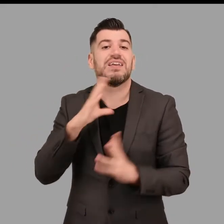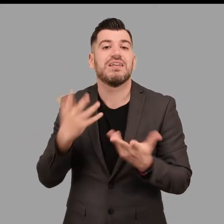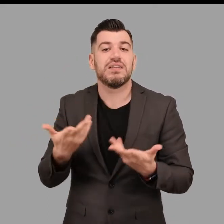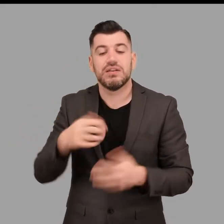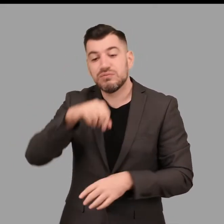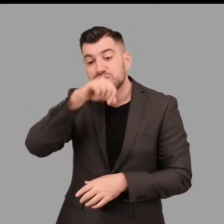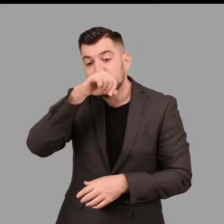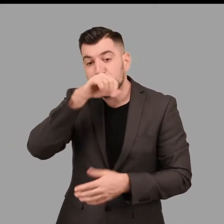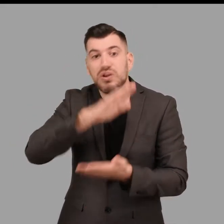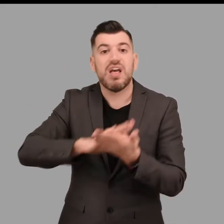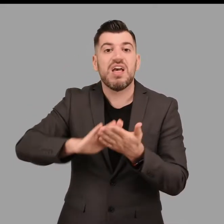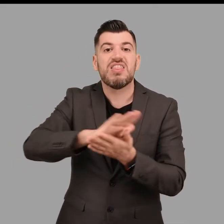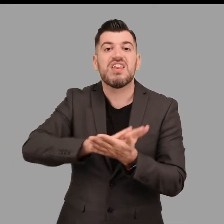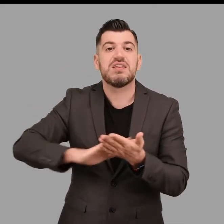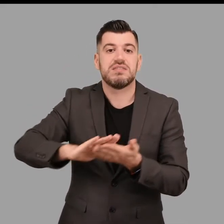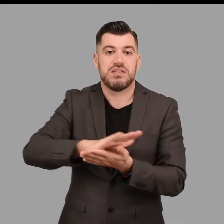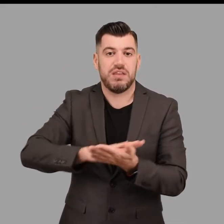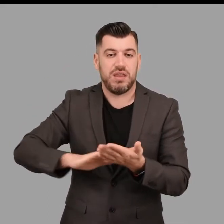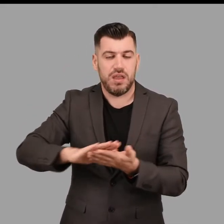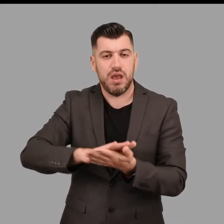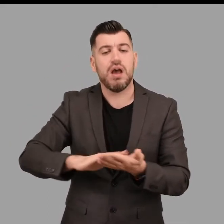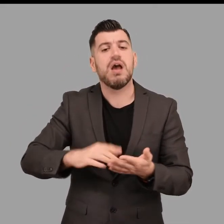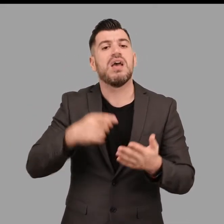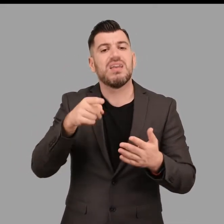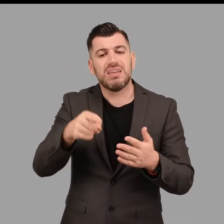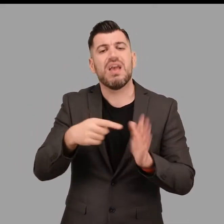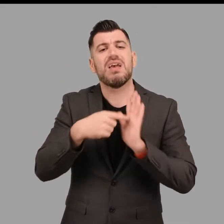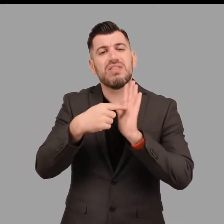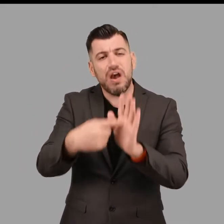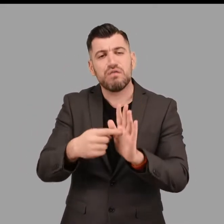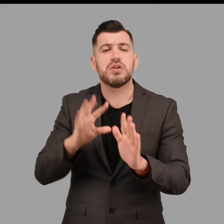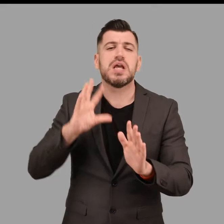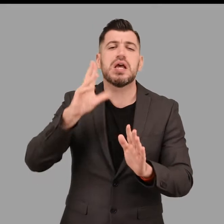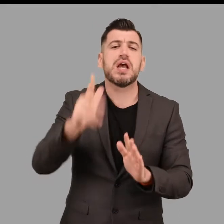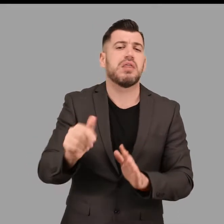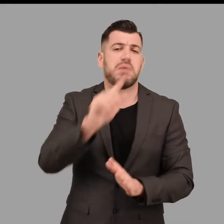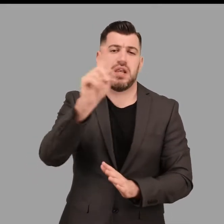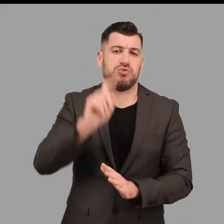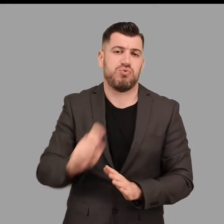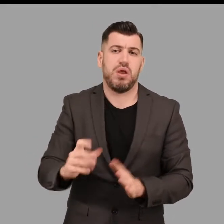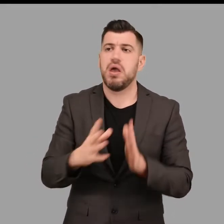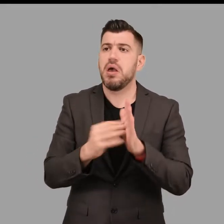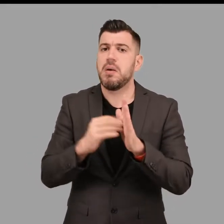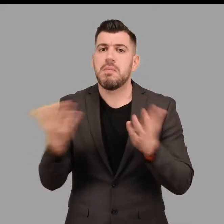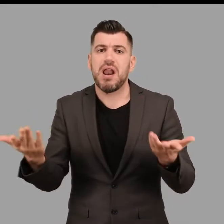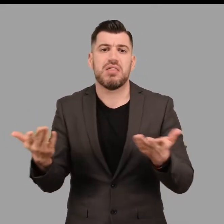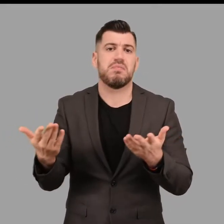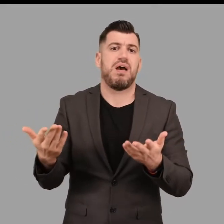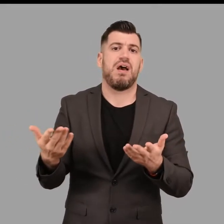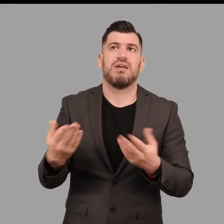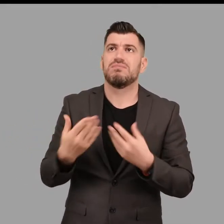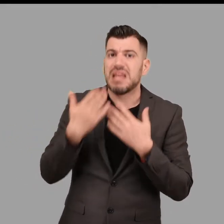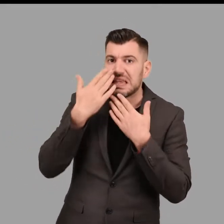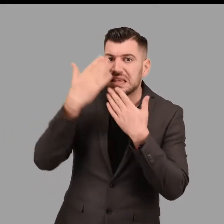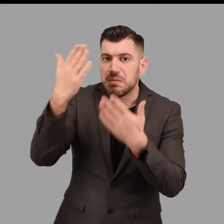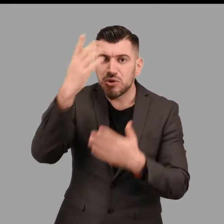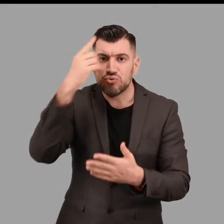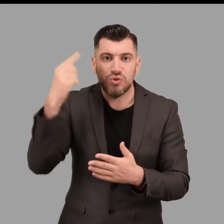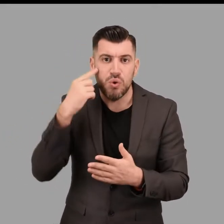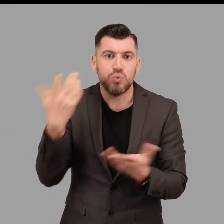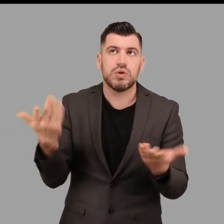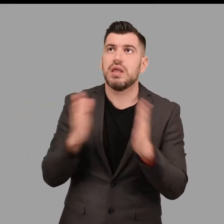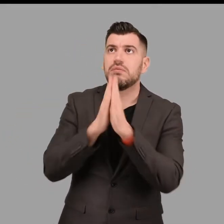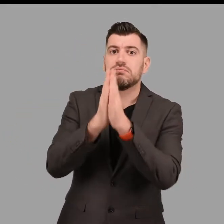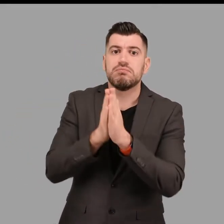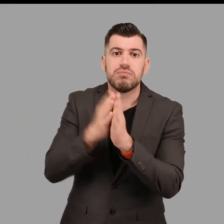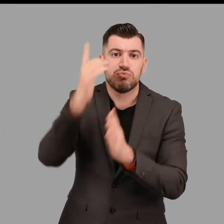οργανωμένων κοινωνιών μέσα από εκφάνσεις της καθημερινής τους ζωής όπως η απόδοση τιμής ή ευχαριστίας ή η παράκληση μέσω